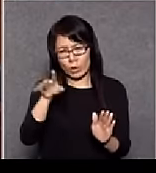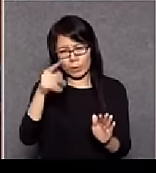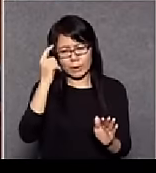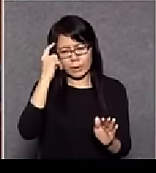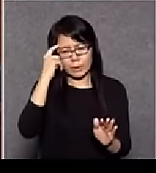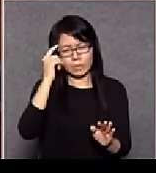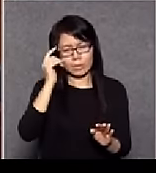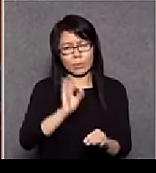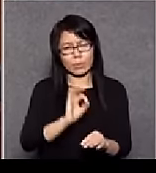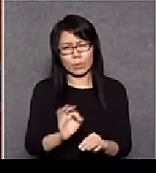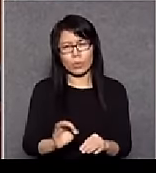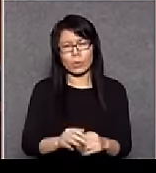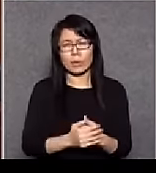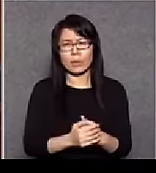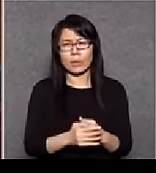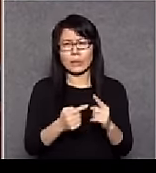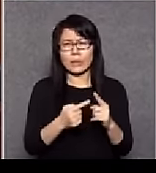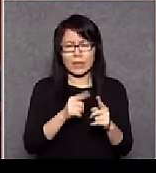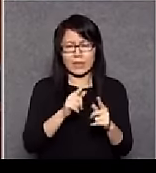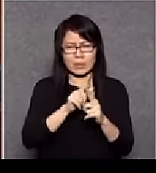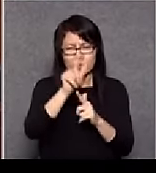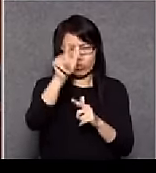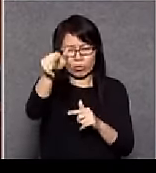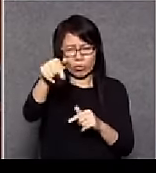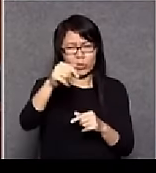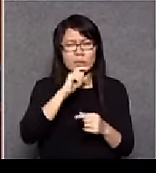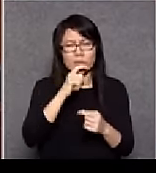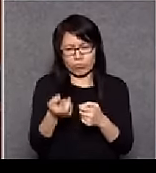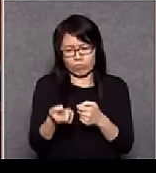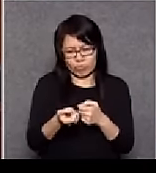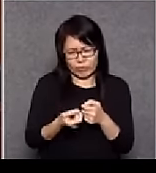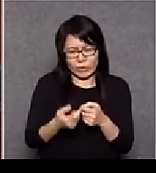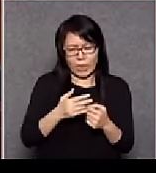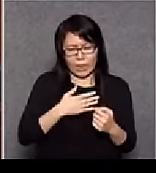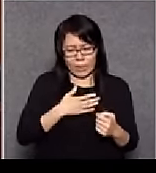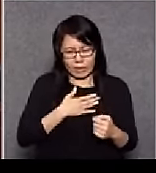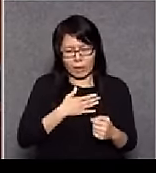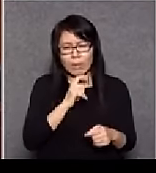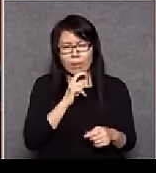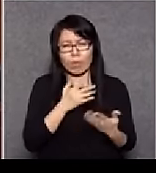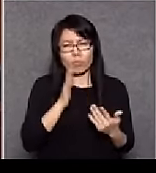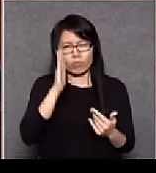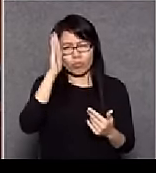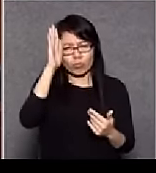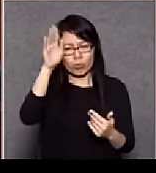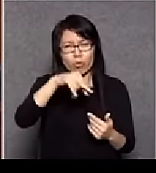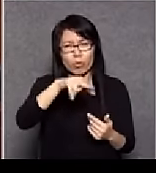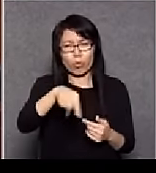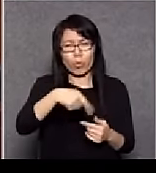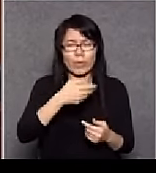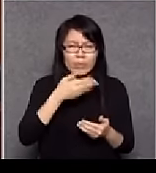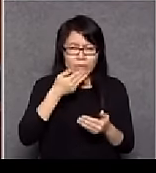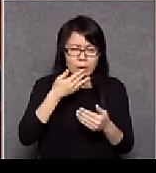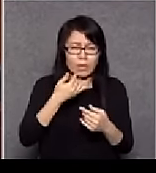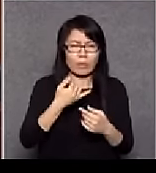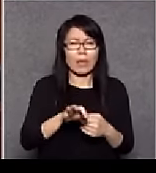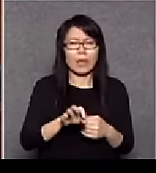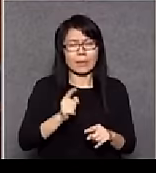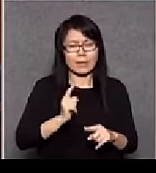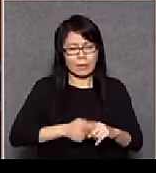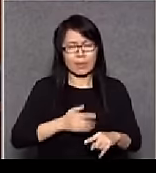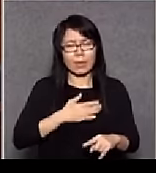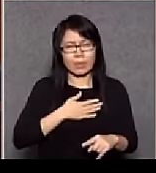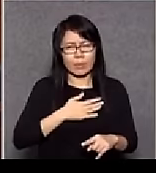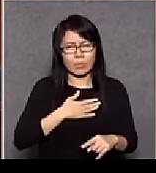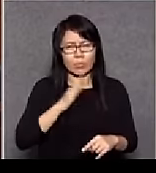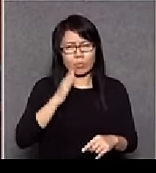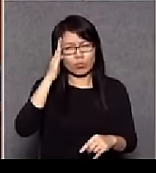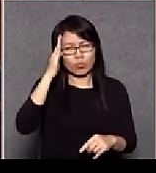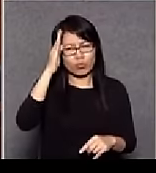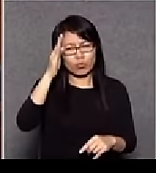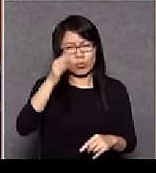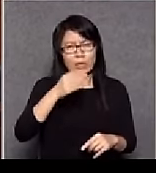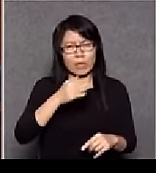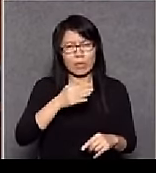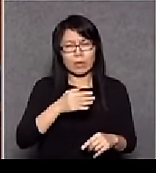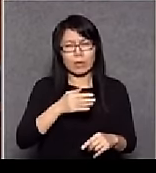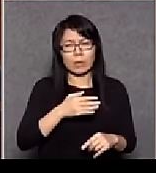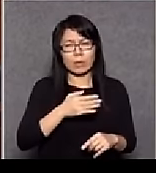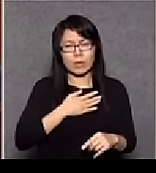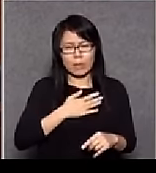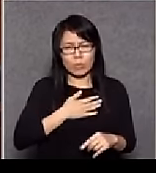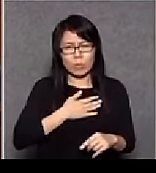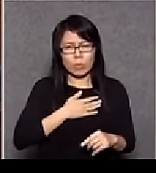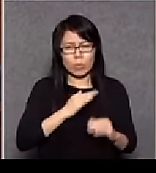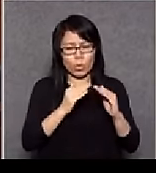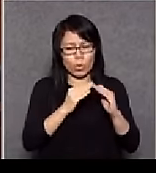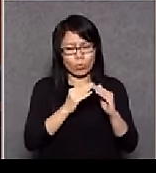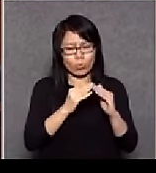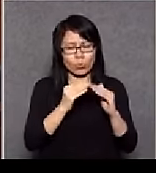人務院是必有近憂的所以我擔心我將來找不到整個擔心我擔心沒有屋